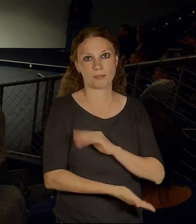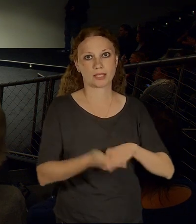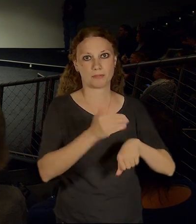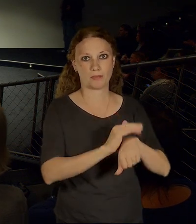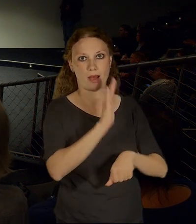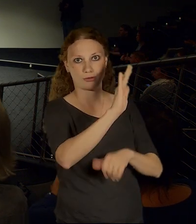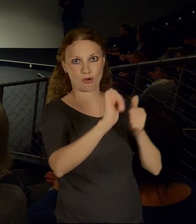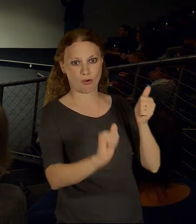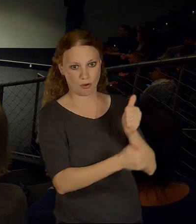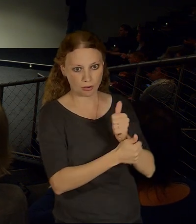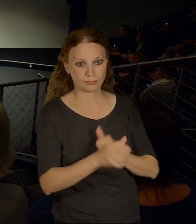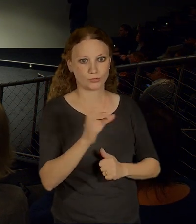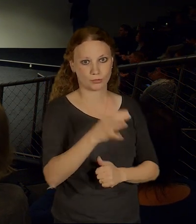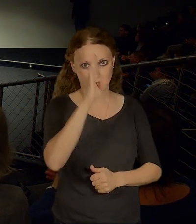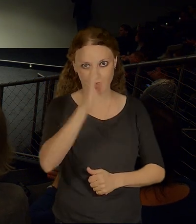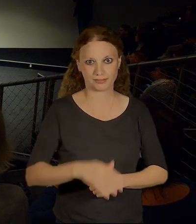Dobrý den.